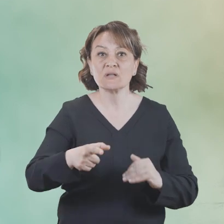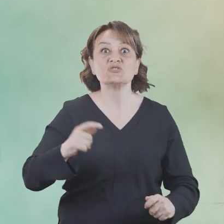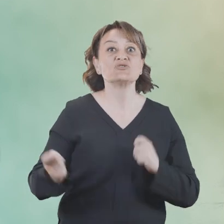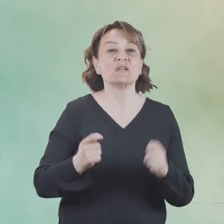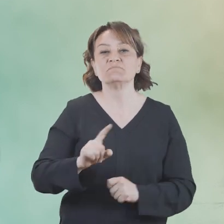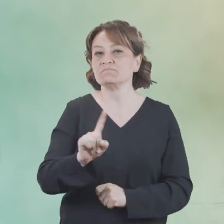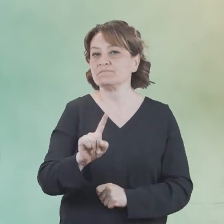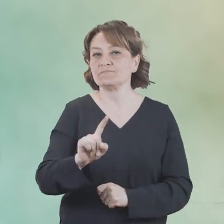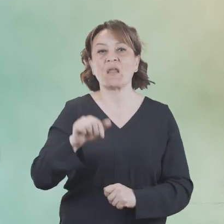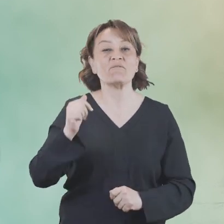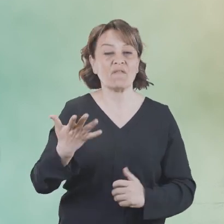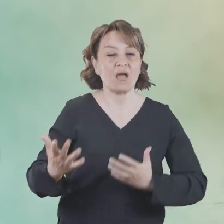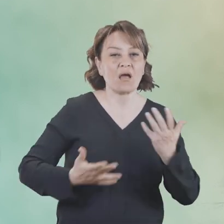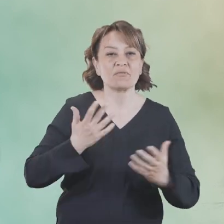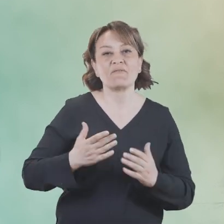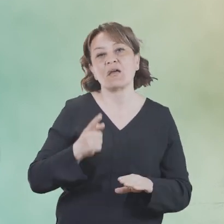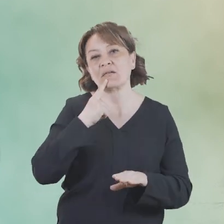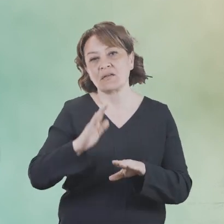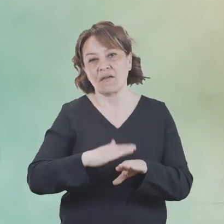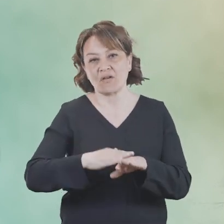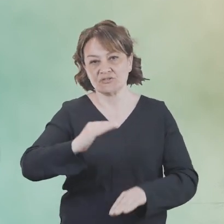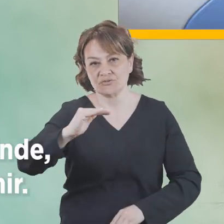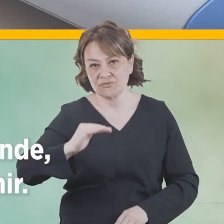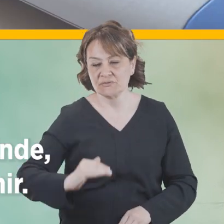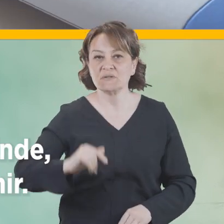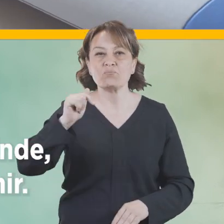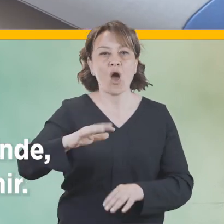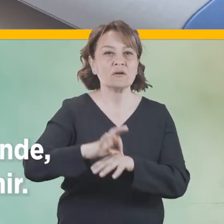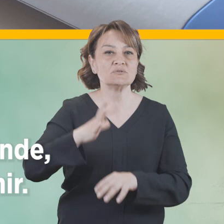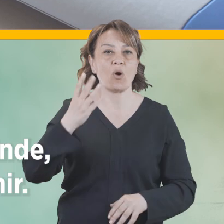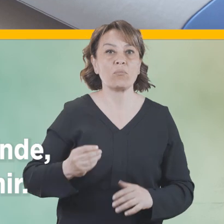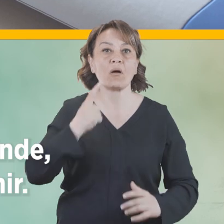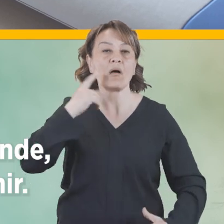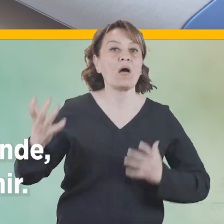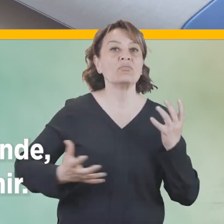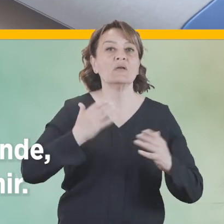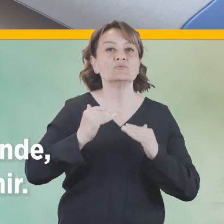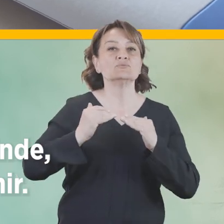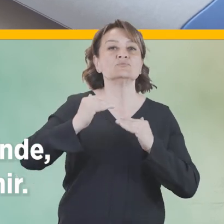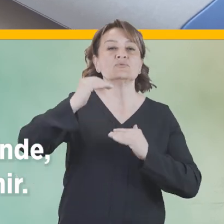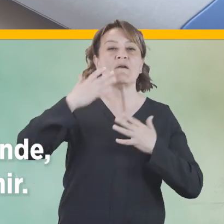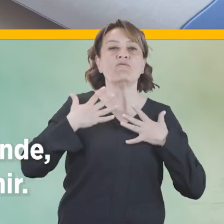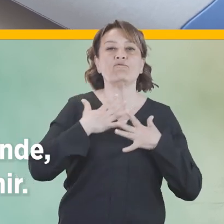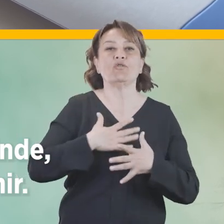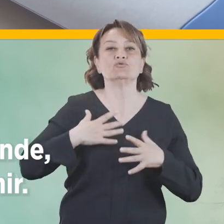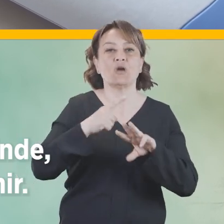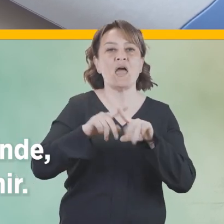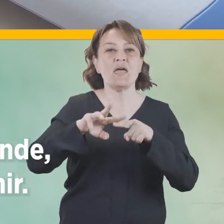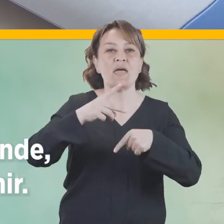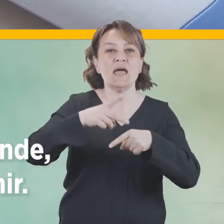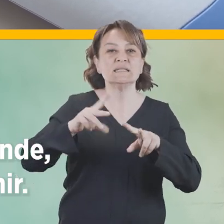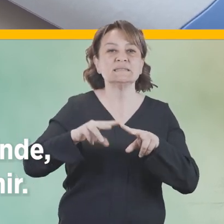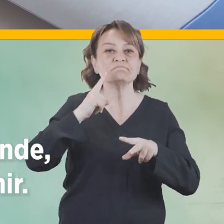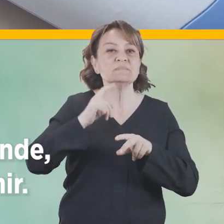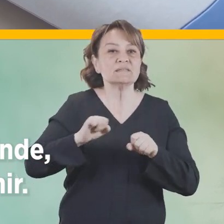sıcaklıklarda çalışmazlar veya aktiviteleri yavaşlar. Bu nedenle hasta olup da ateşimiz yükseldiğinde vücudumuzdaki